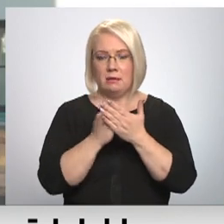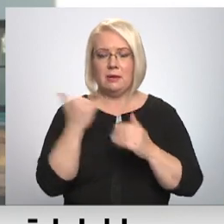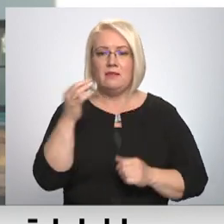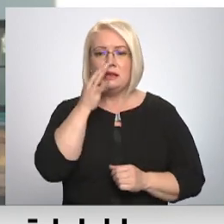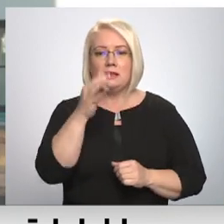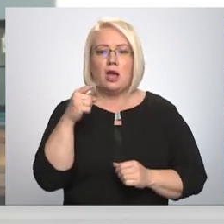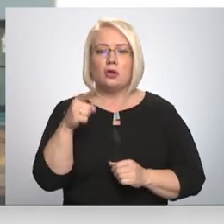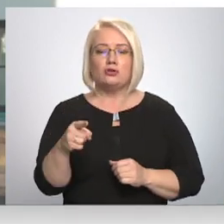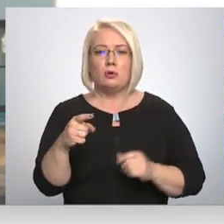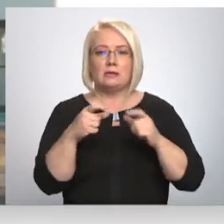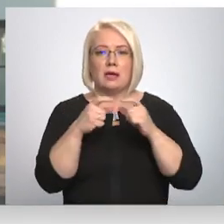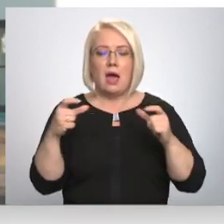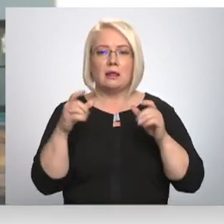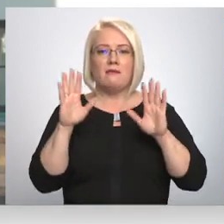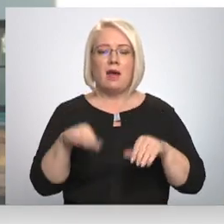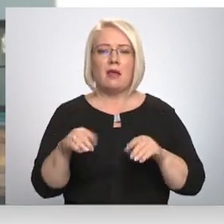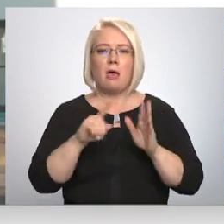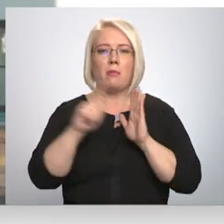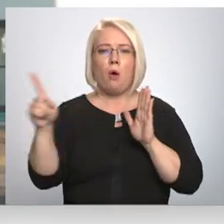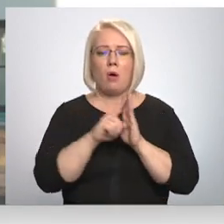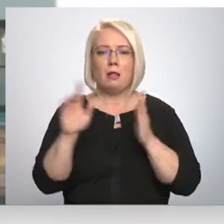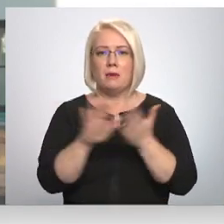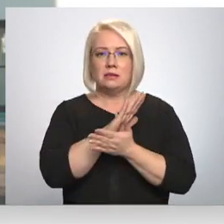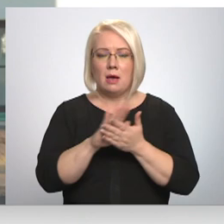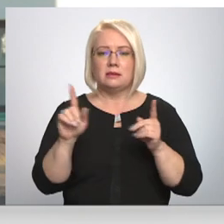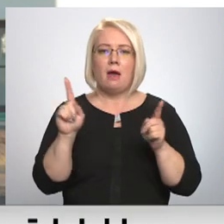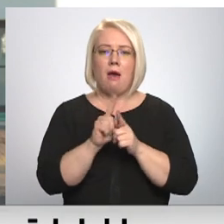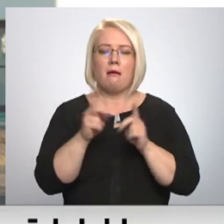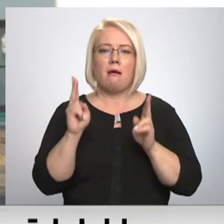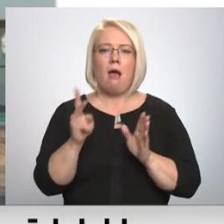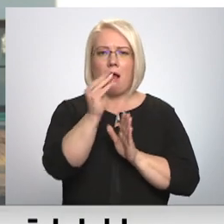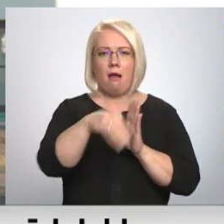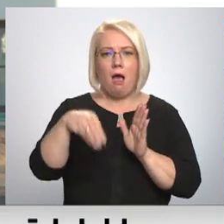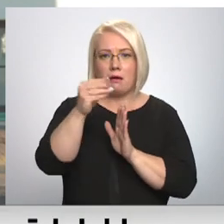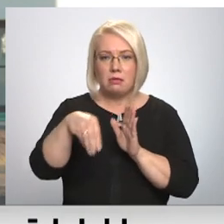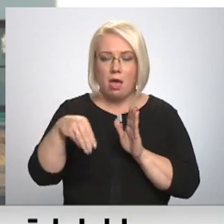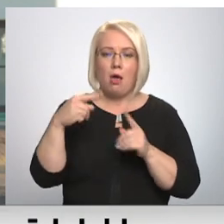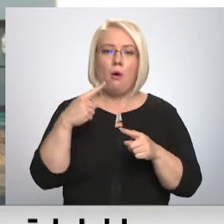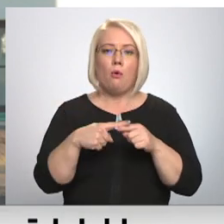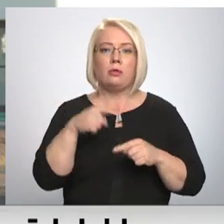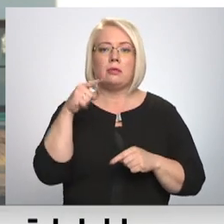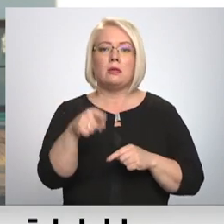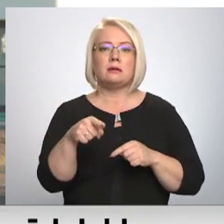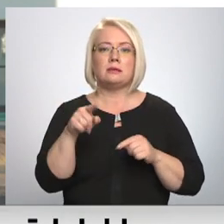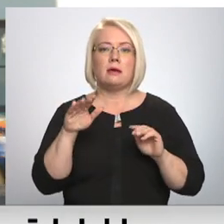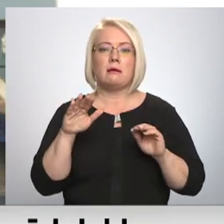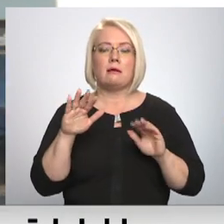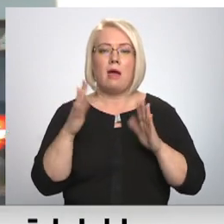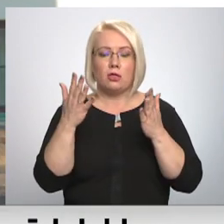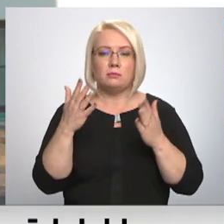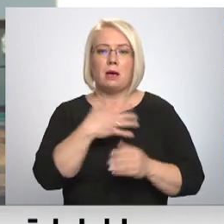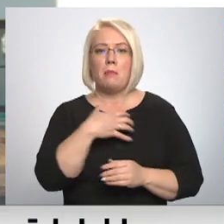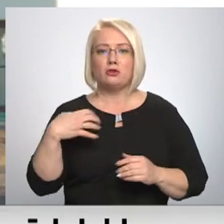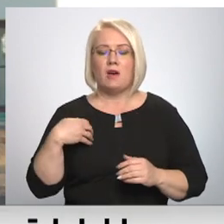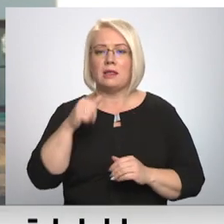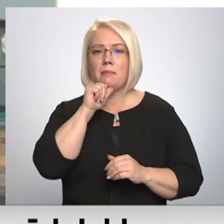bezmaksas braucienas veikt, gan arī viņu izmantot kā norēķina kārsti. Šis ir tas gadījums, ka pašvaldība